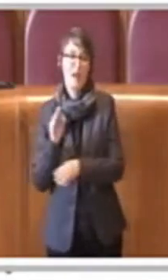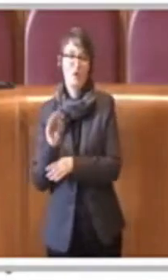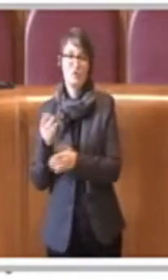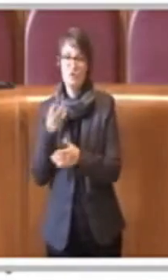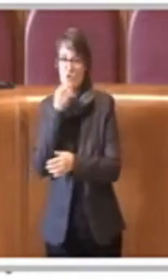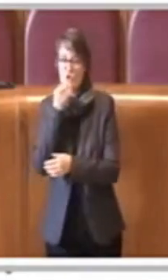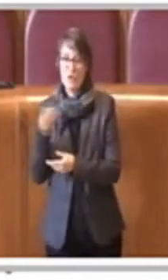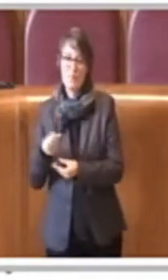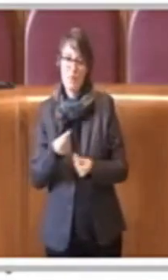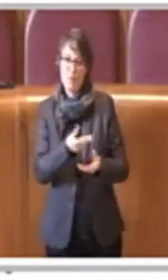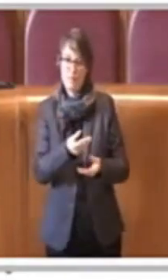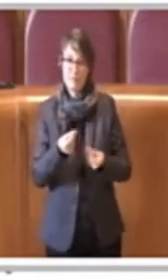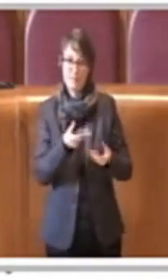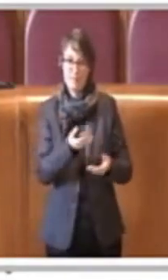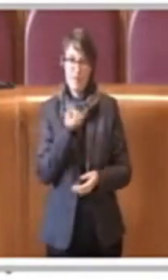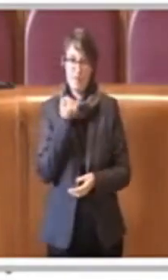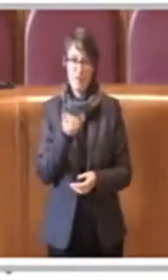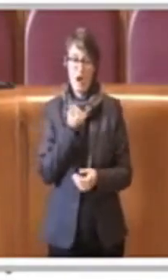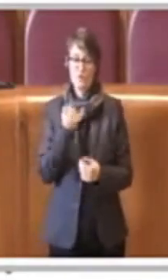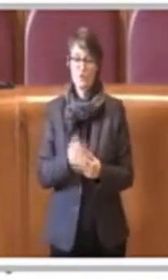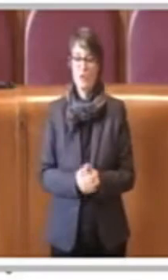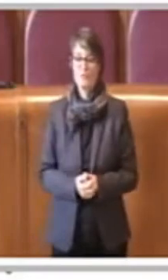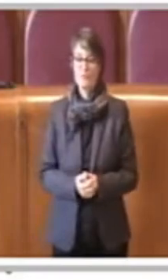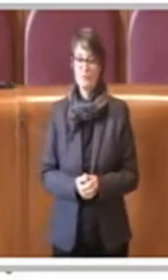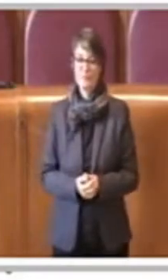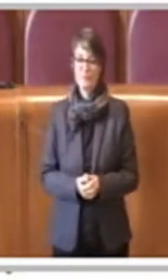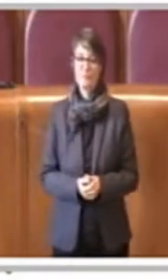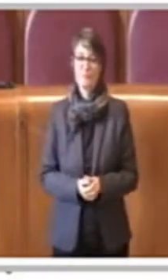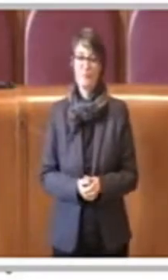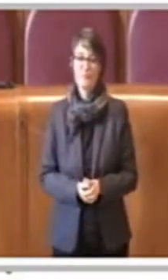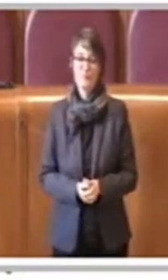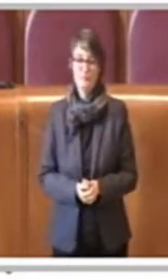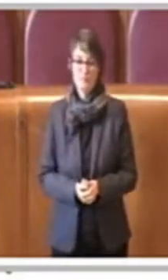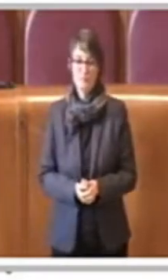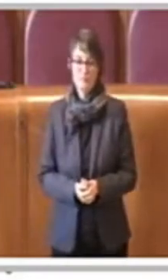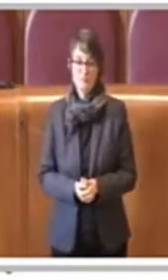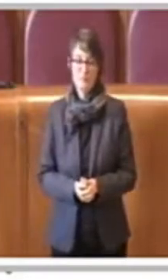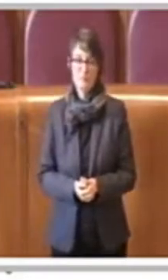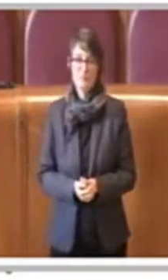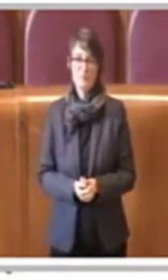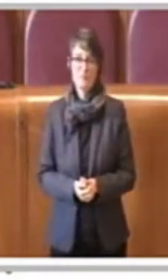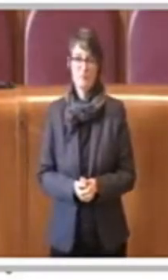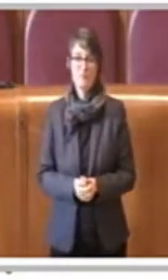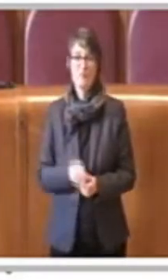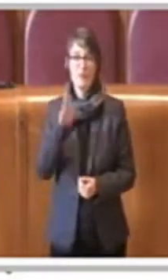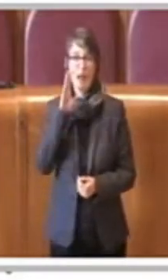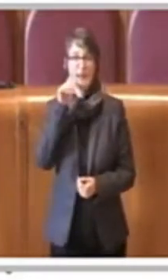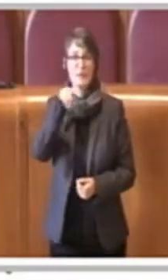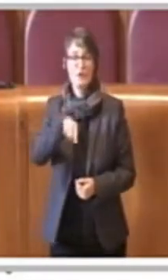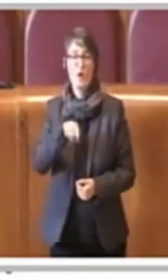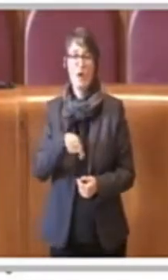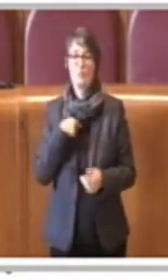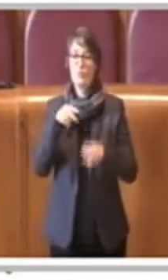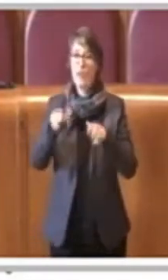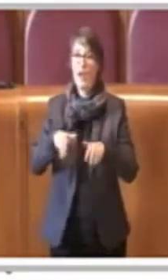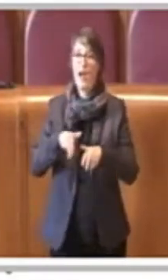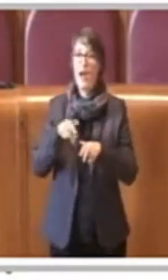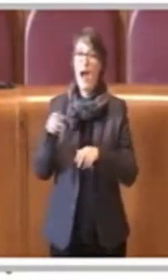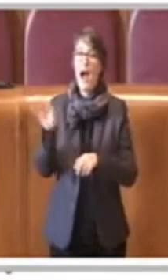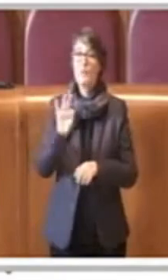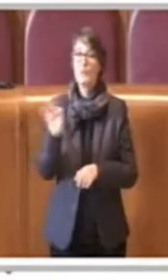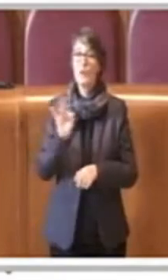Per andare ovviamente diciamo più avanti poniamo un'attenzione anche particolare sull'apicoltura urbana, noi questo l'abbiamo detto